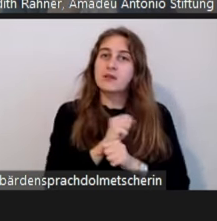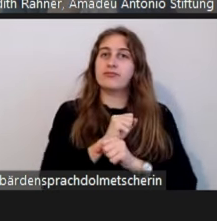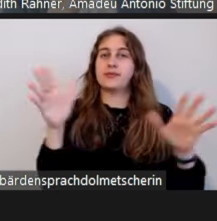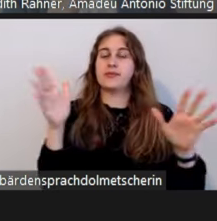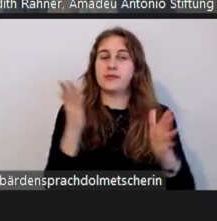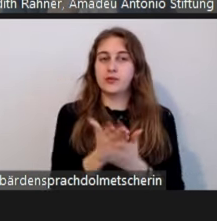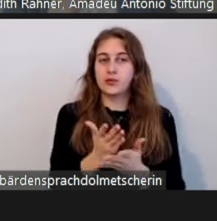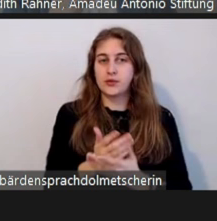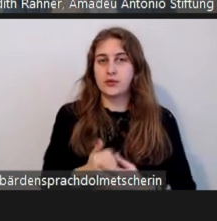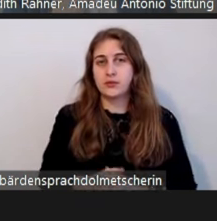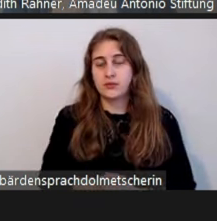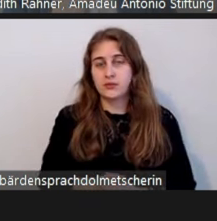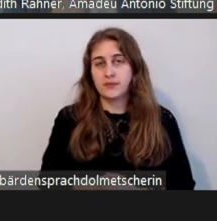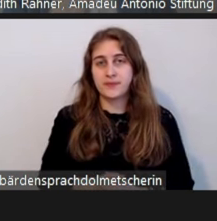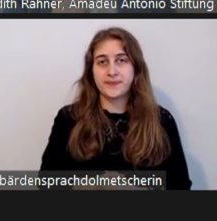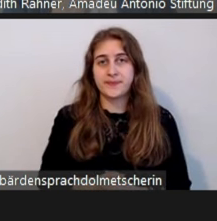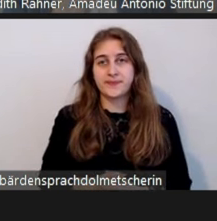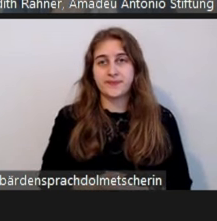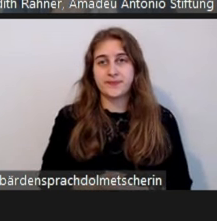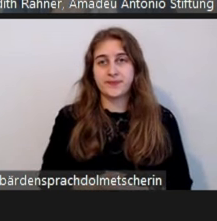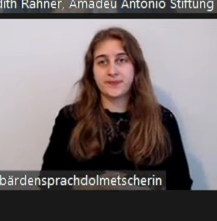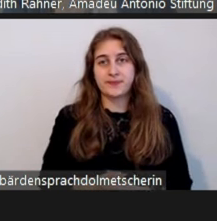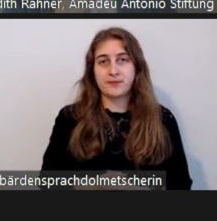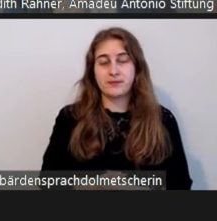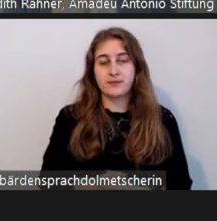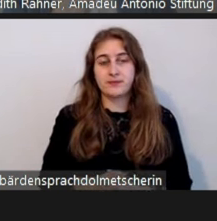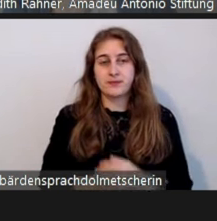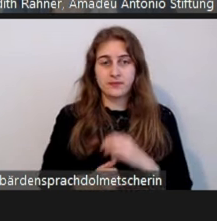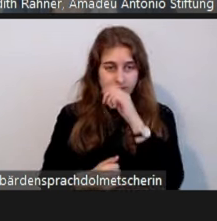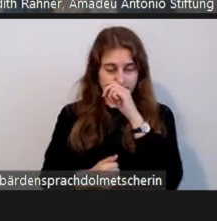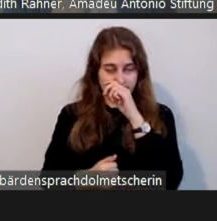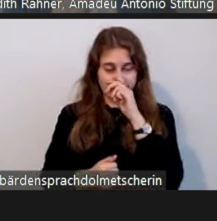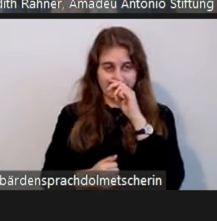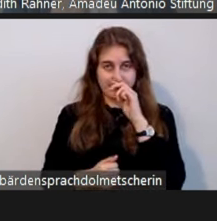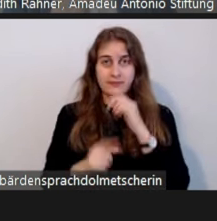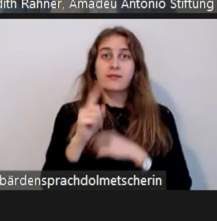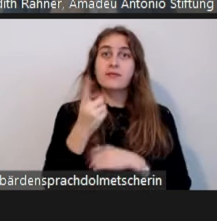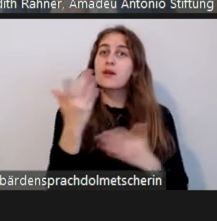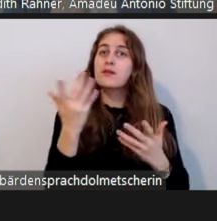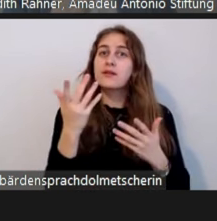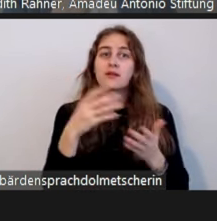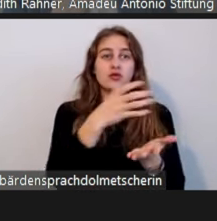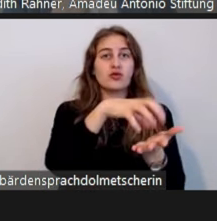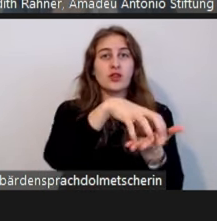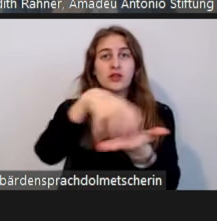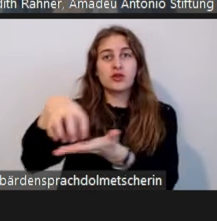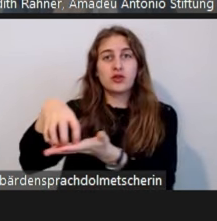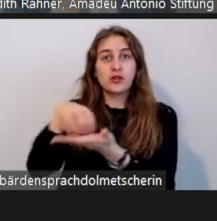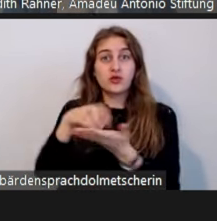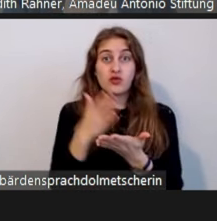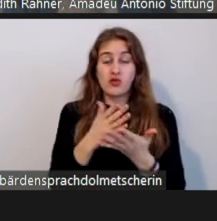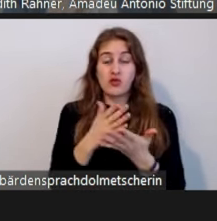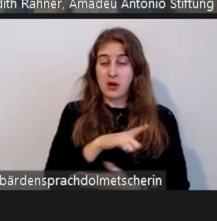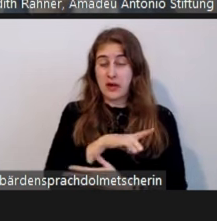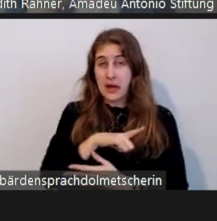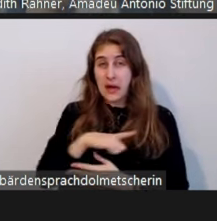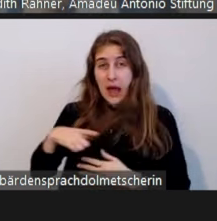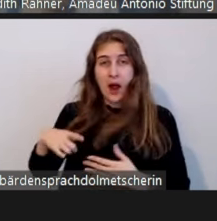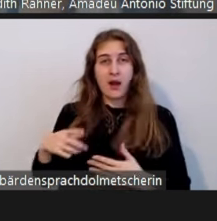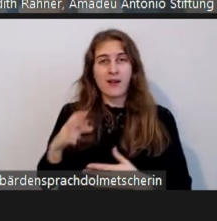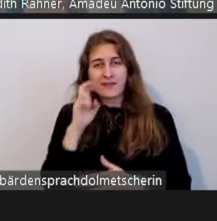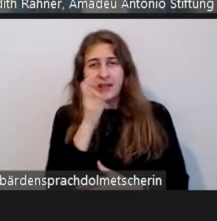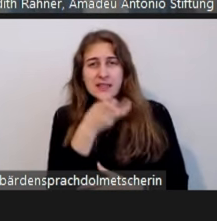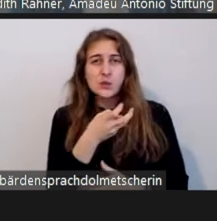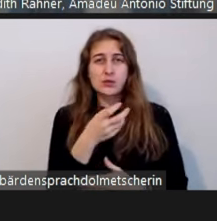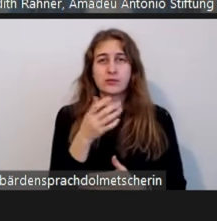arbeiten oder länger arbeiten und auch schon da deswegen quasi Antifeminismus als